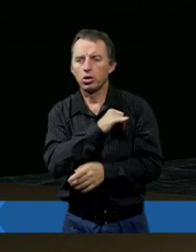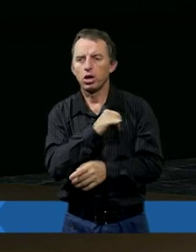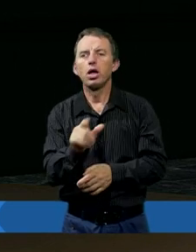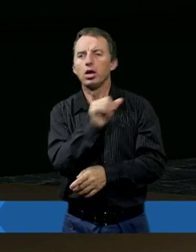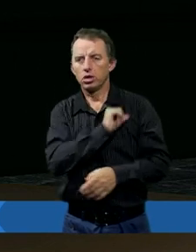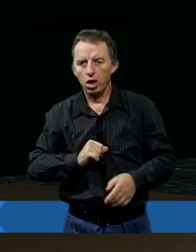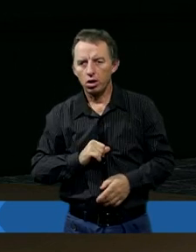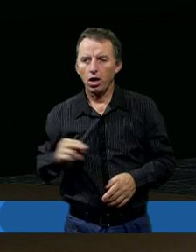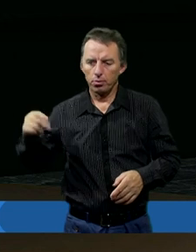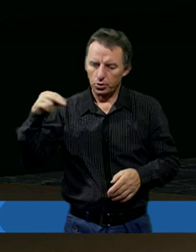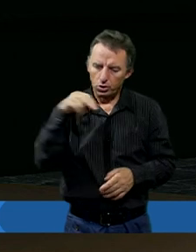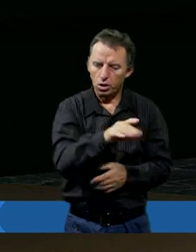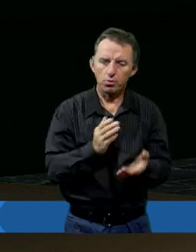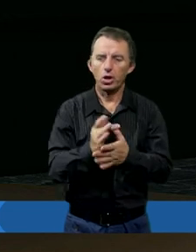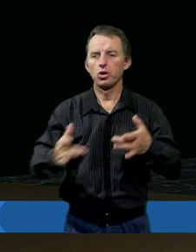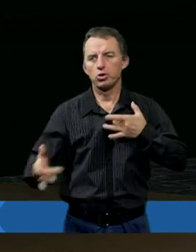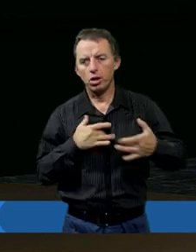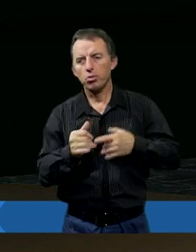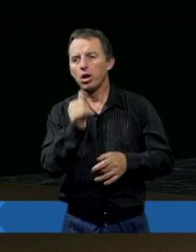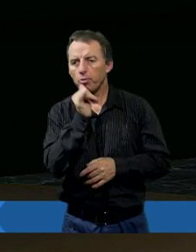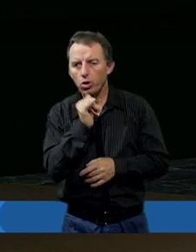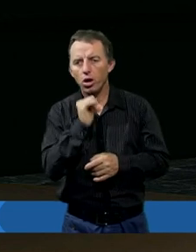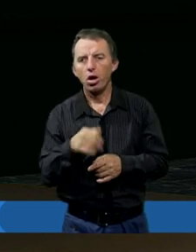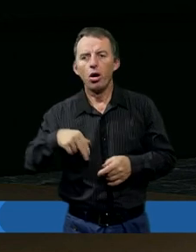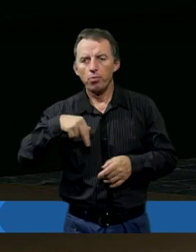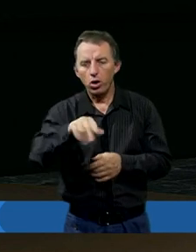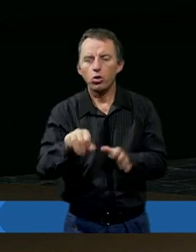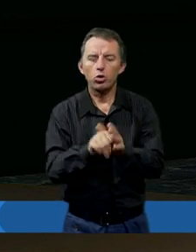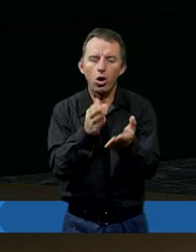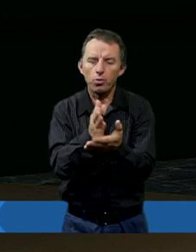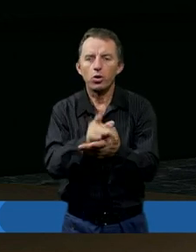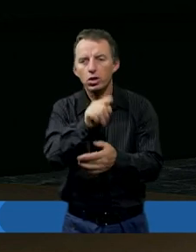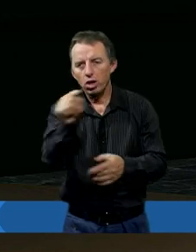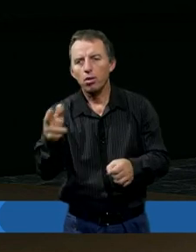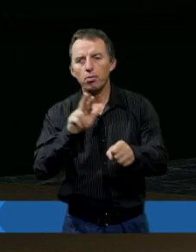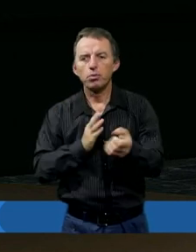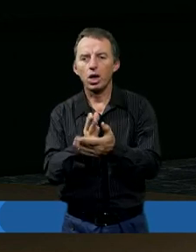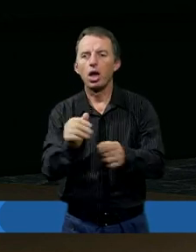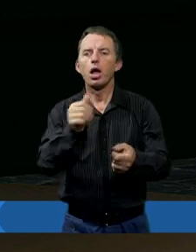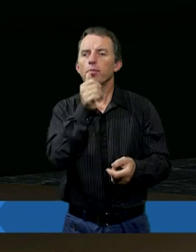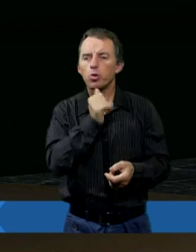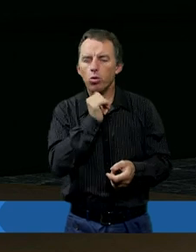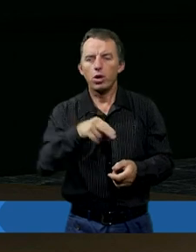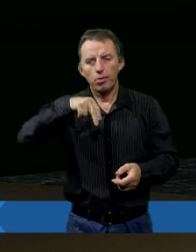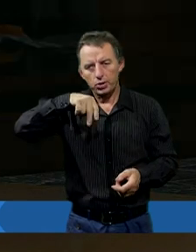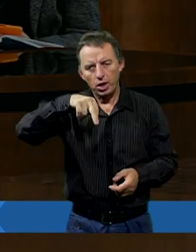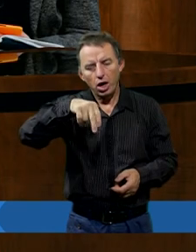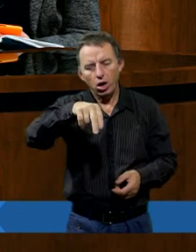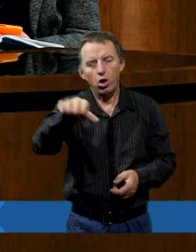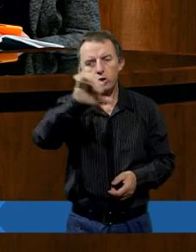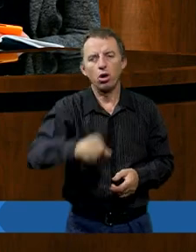a że sam przeszedł przez cierpienia i próby, może dopomóc tym, którzy przez próby przechodzą.